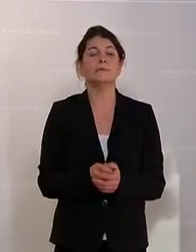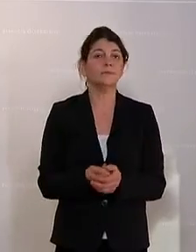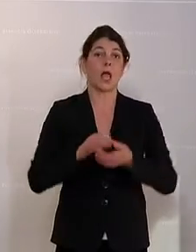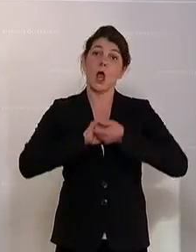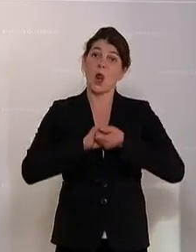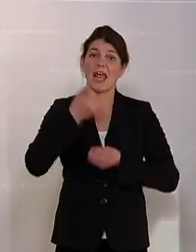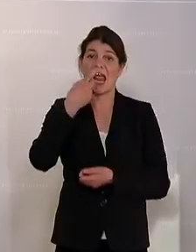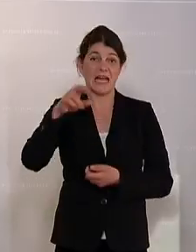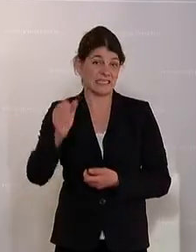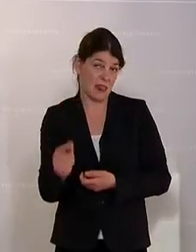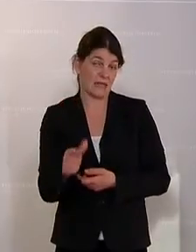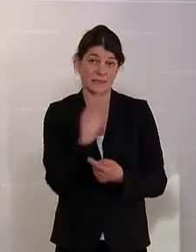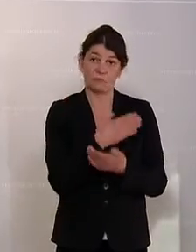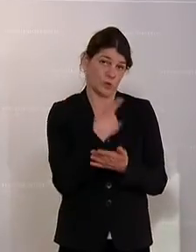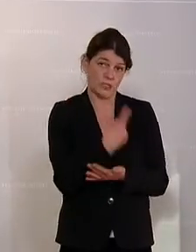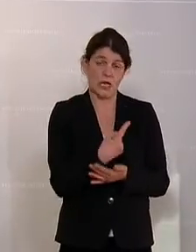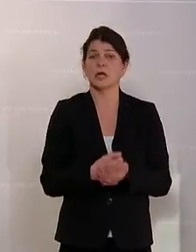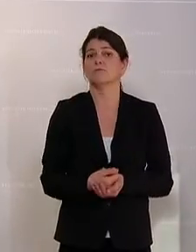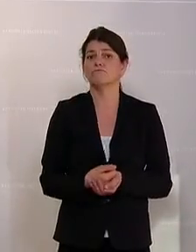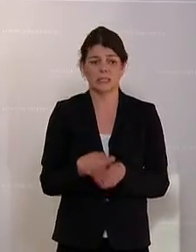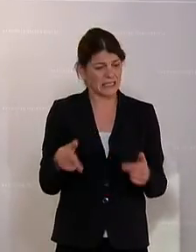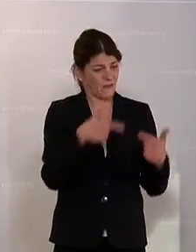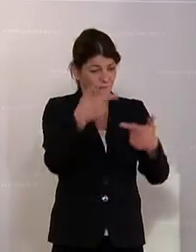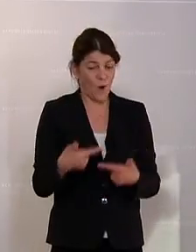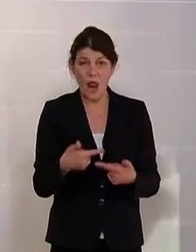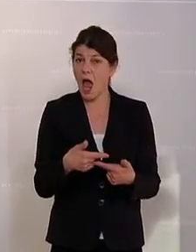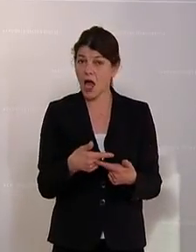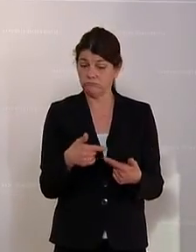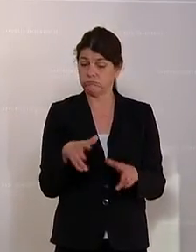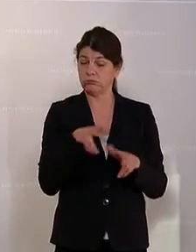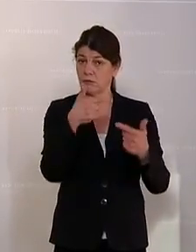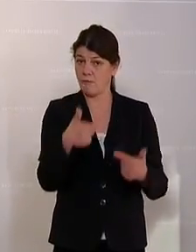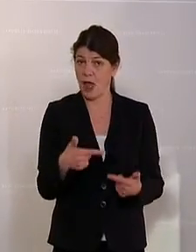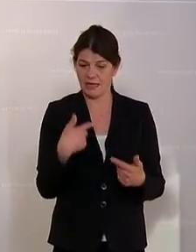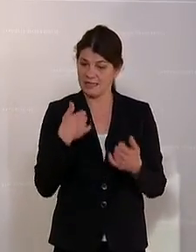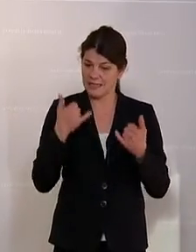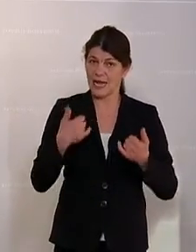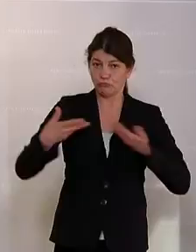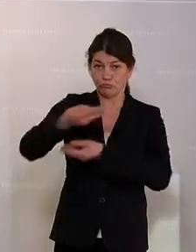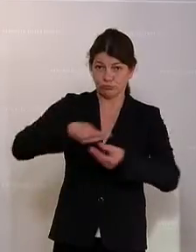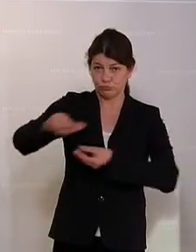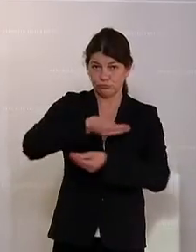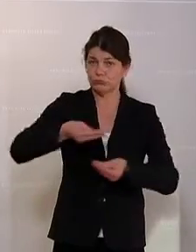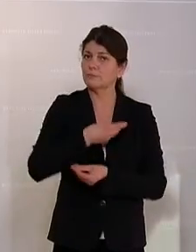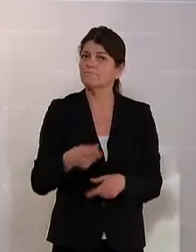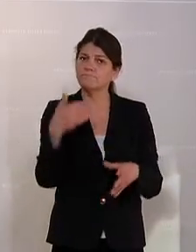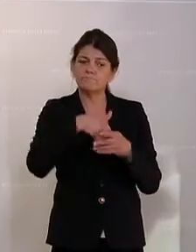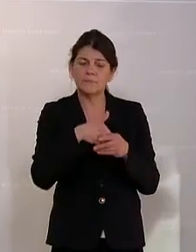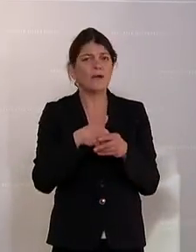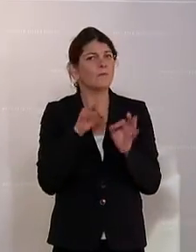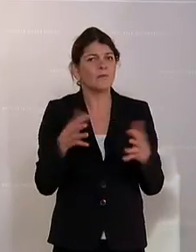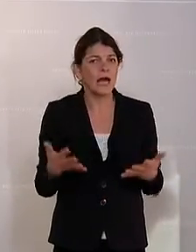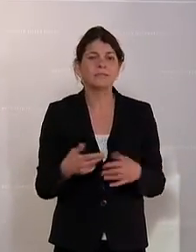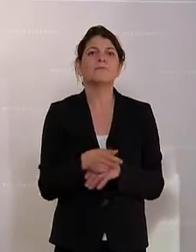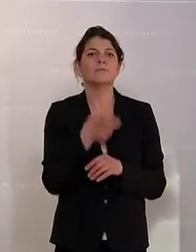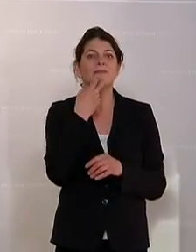Gerstler hat es schon angesprochen, diese Vorlage, diese Regierungsvorlage, die wir jetzt behandeln, dient der Verbesserung